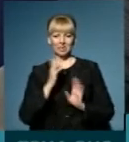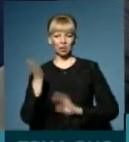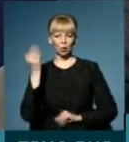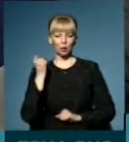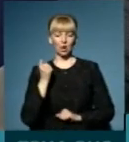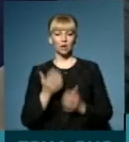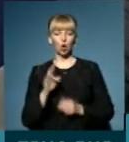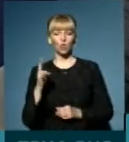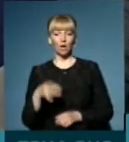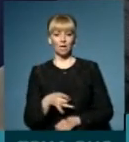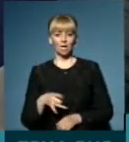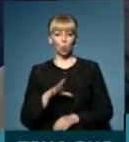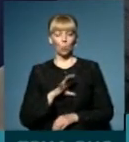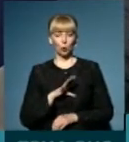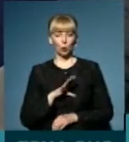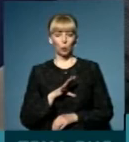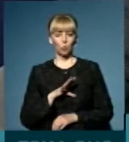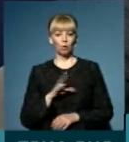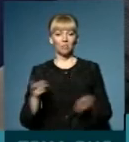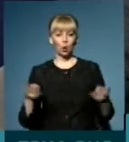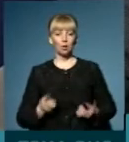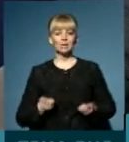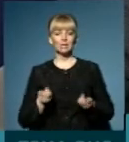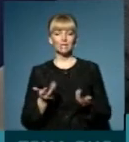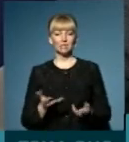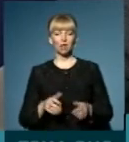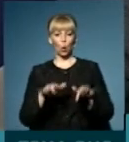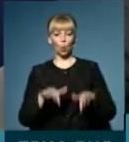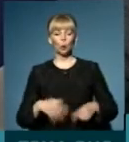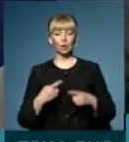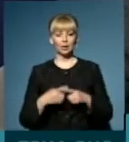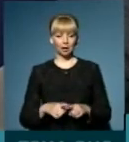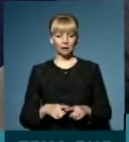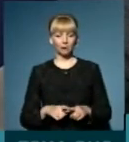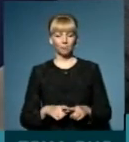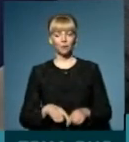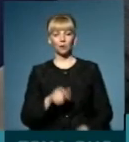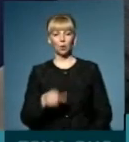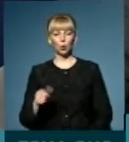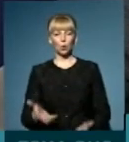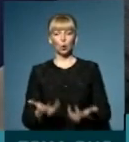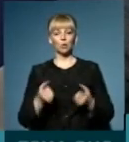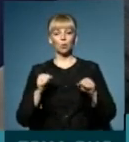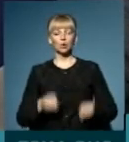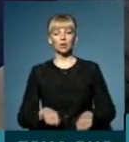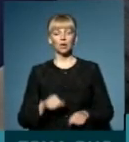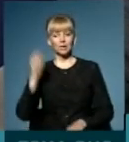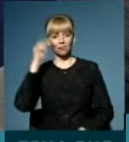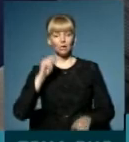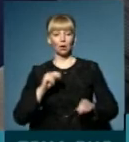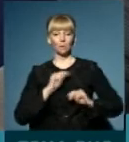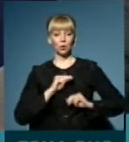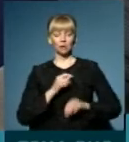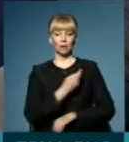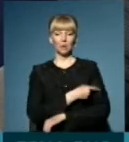Тому що, якщо в Новосолицькому районі була необхідна кількість комп'ютерної техніки, люди отримали можливість навчитися працювати